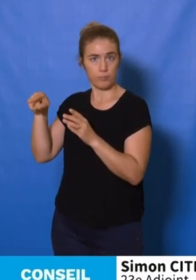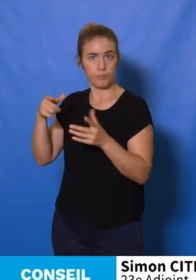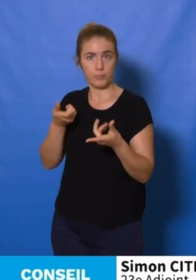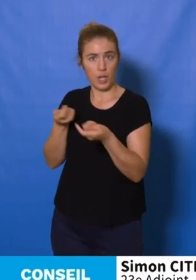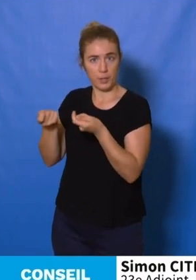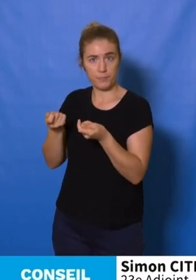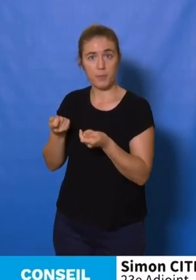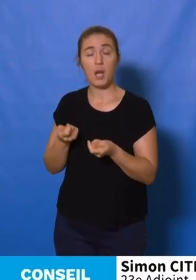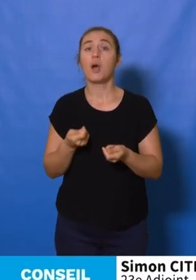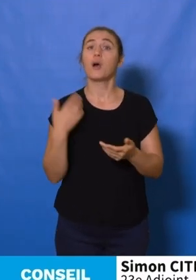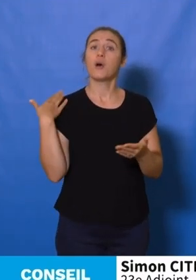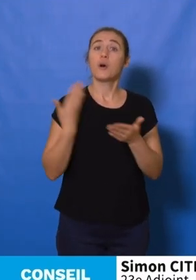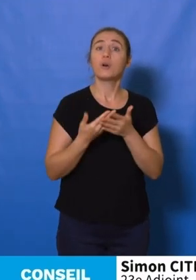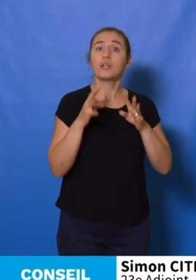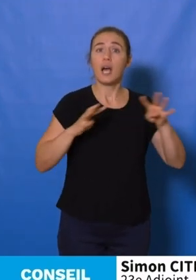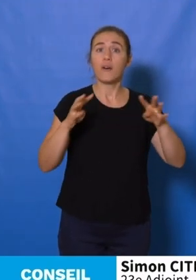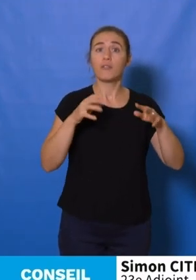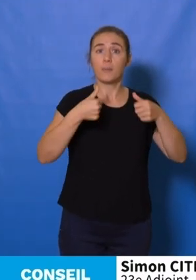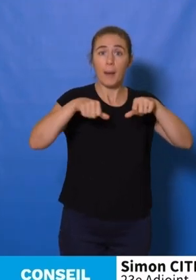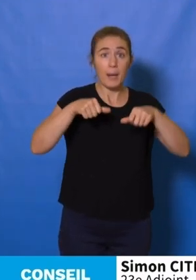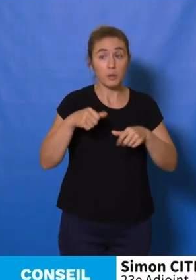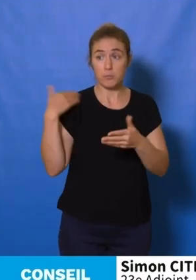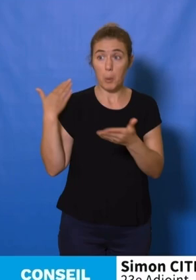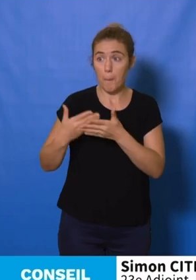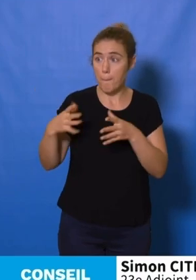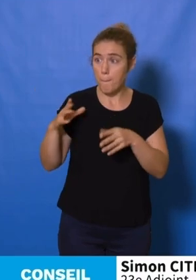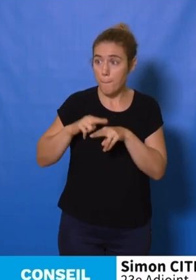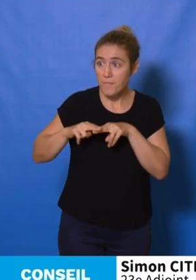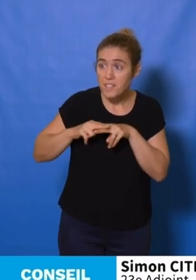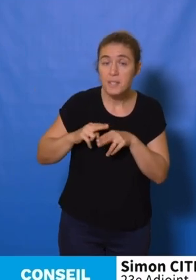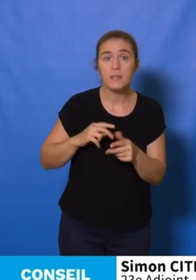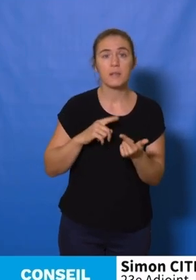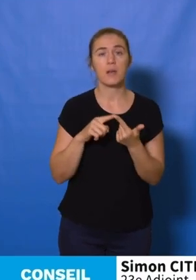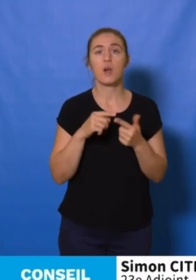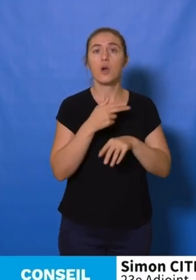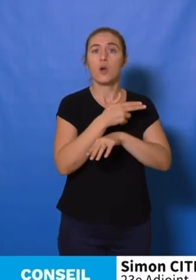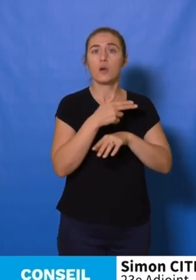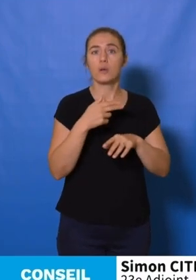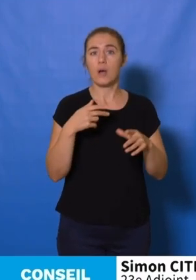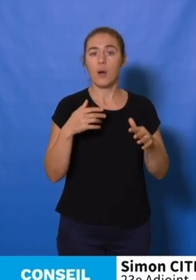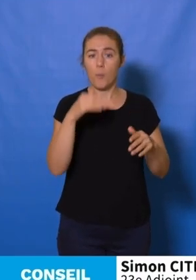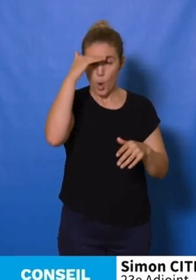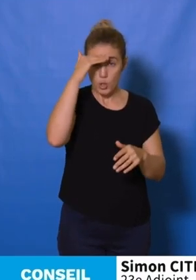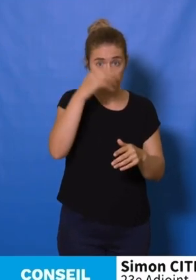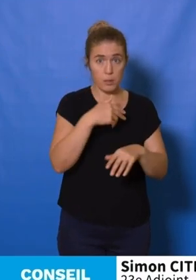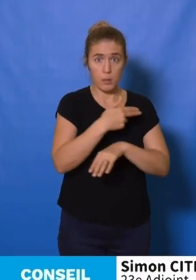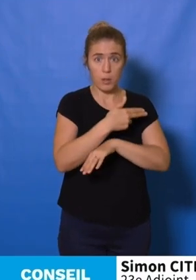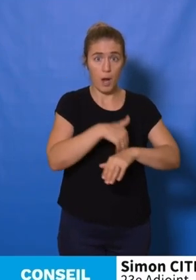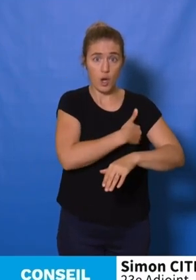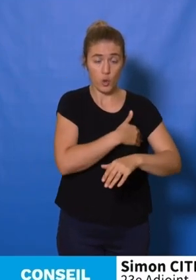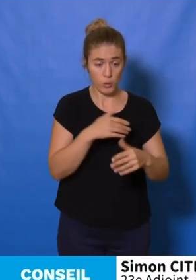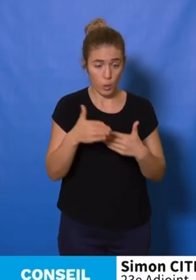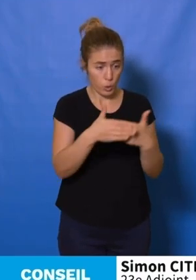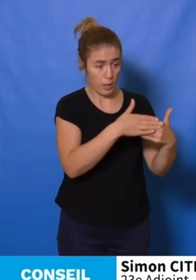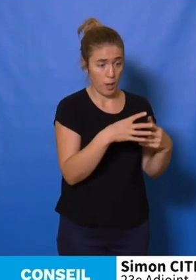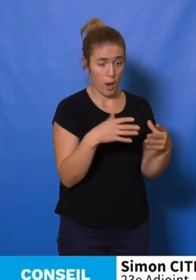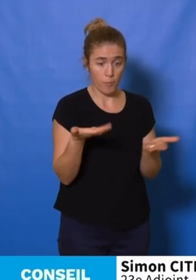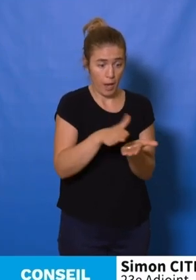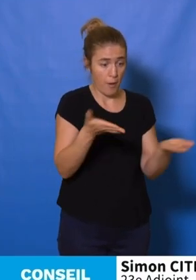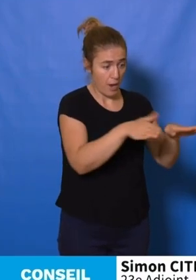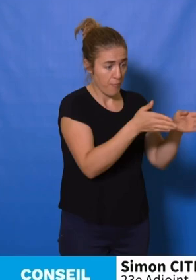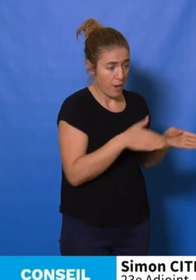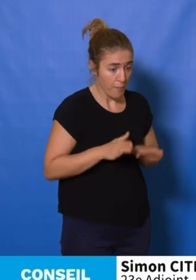permanences CAF n'existent plus. Les bureaux de poste de proximité disparaissent les uns après les autres. Je pense